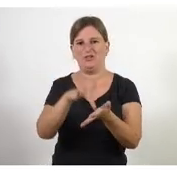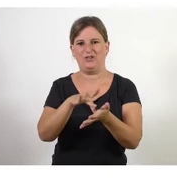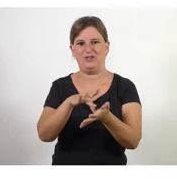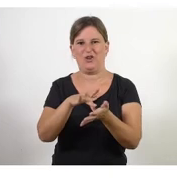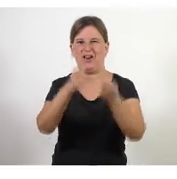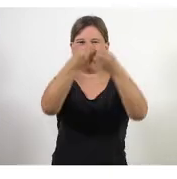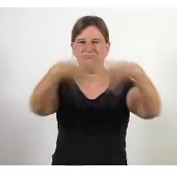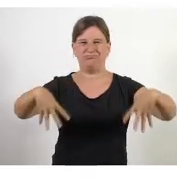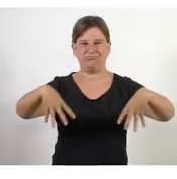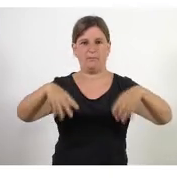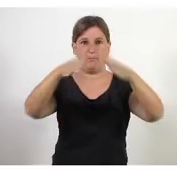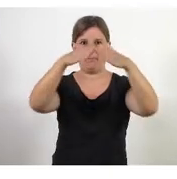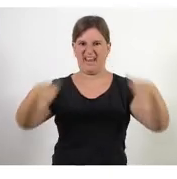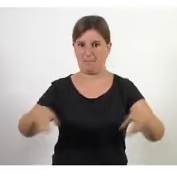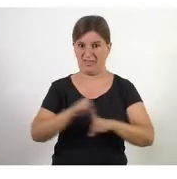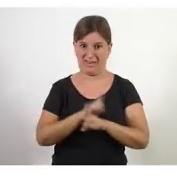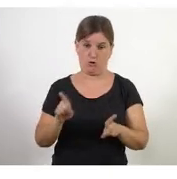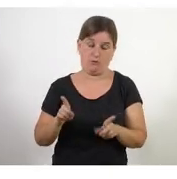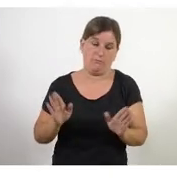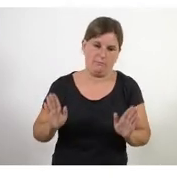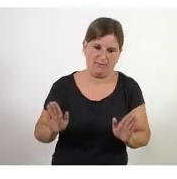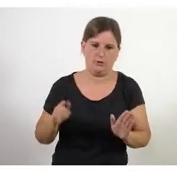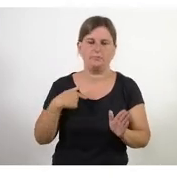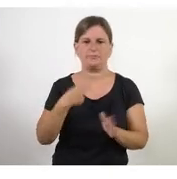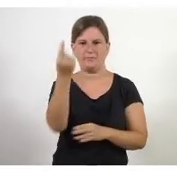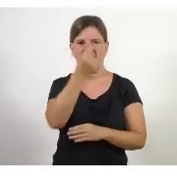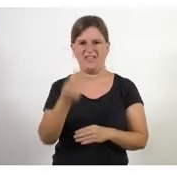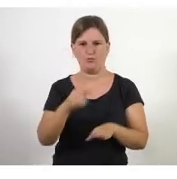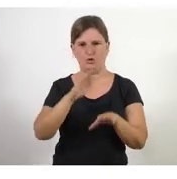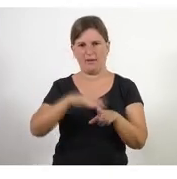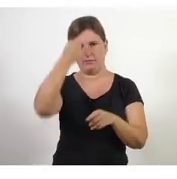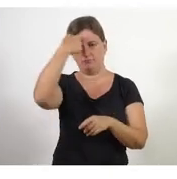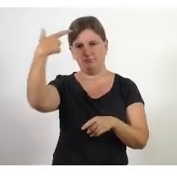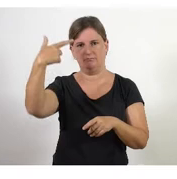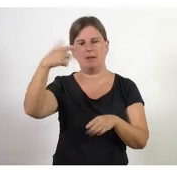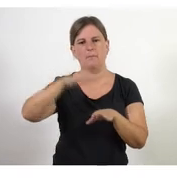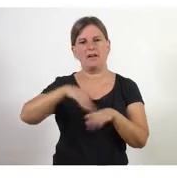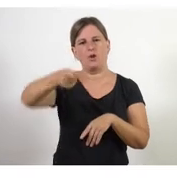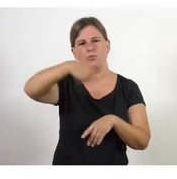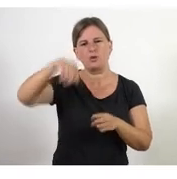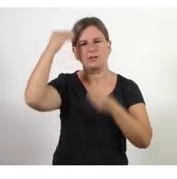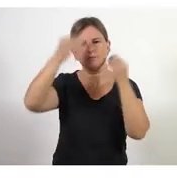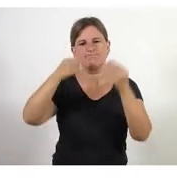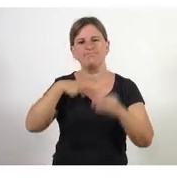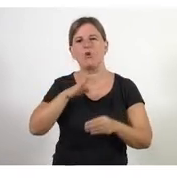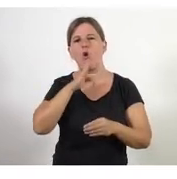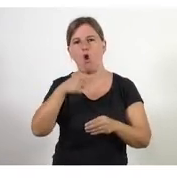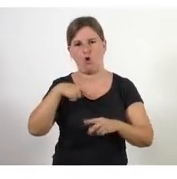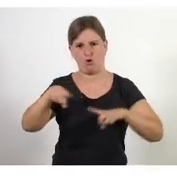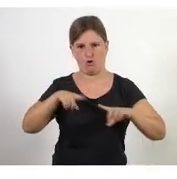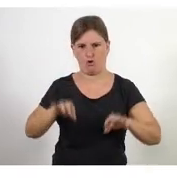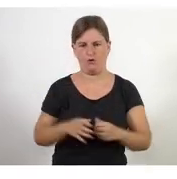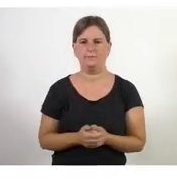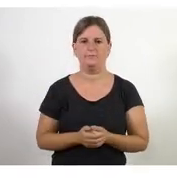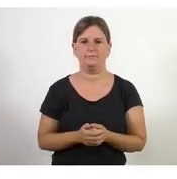'aquest sistema però aquí us ho dibuixo perquè veieu després cadascú vosaltres sabrà on és ha de saber on és què és el que